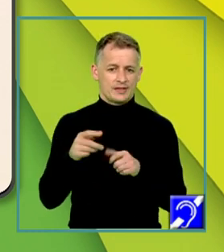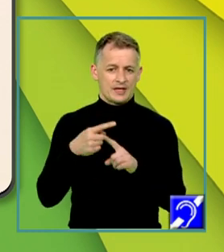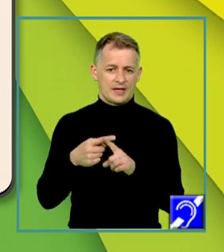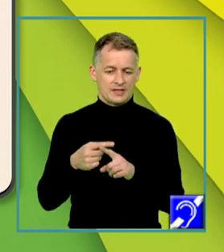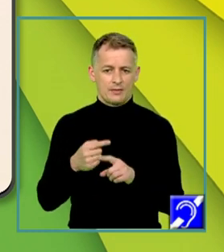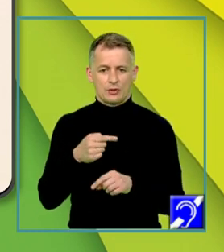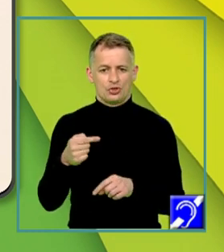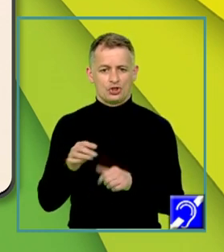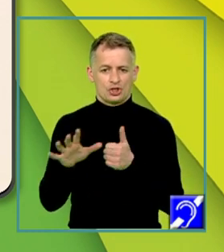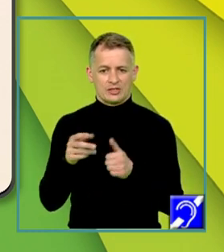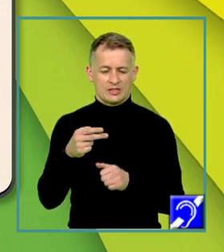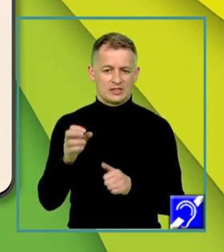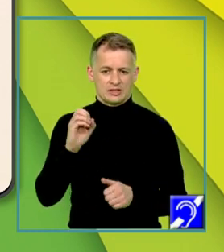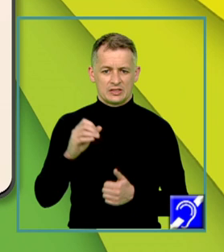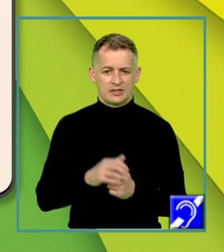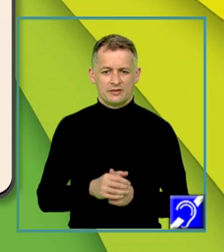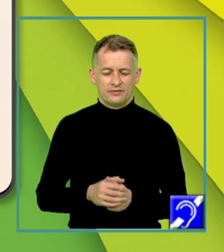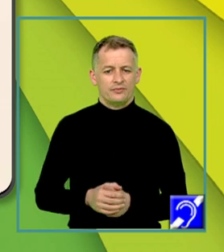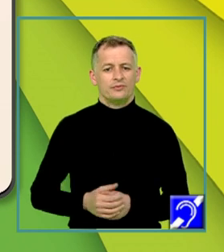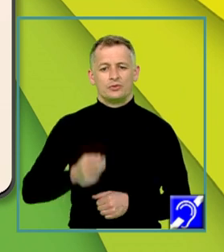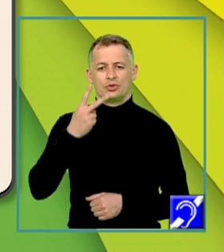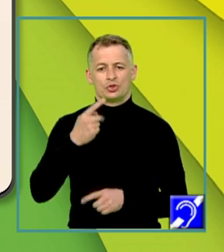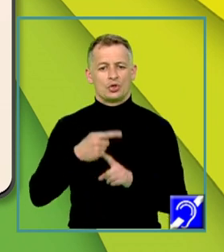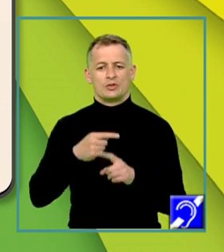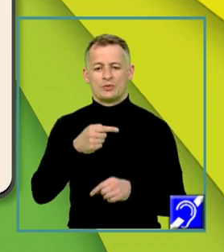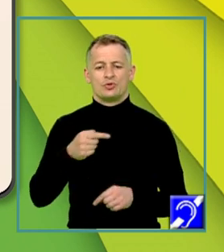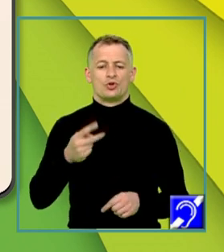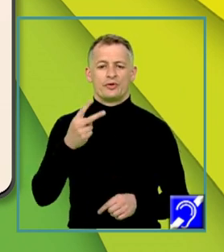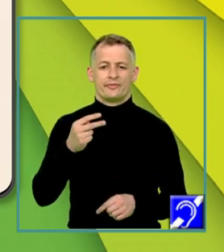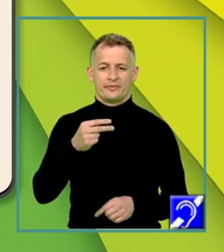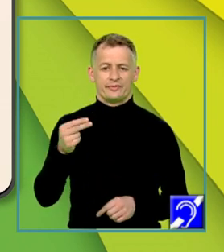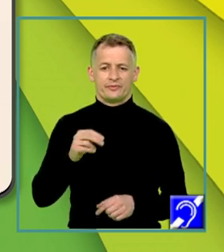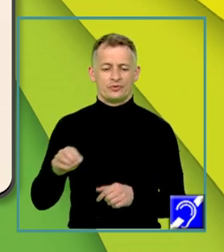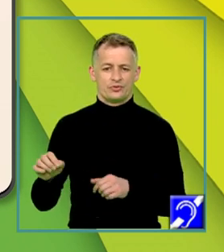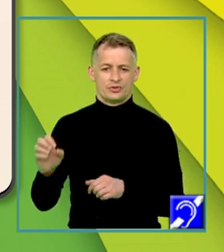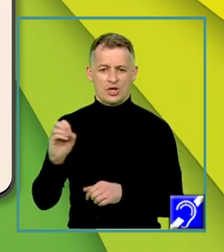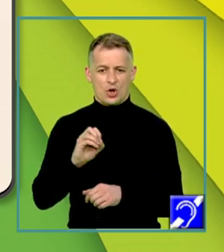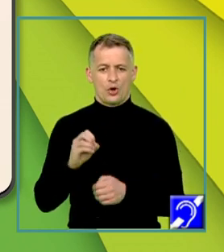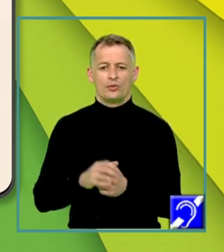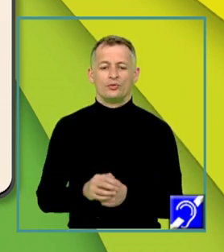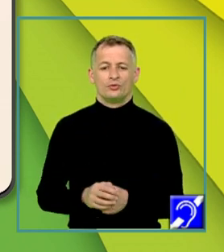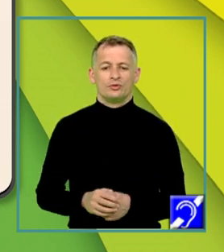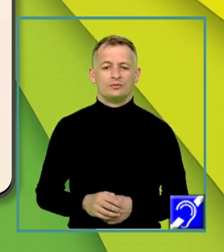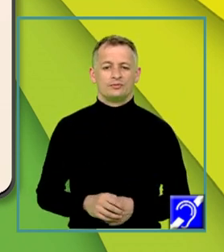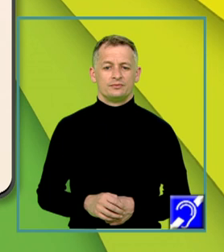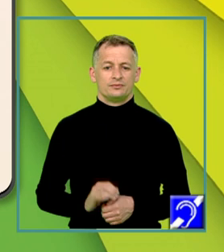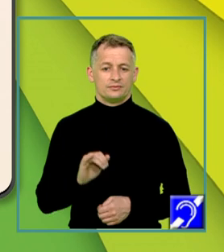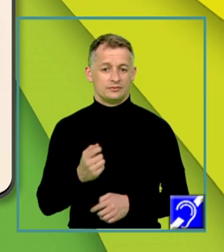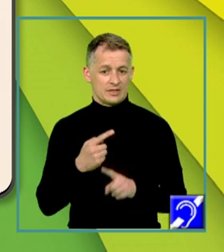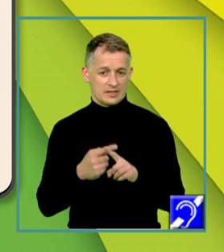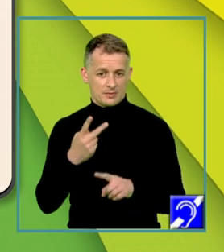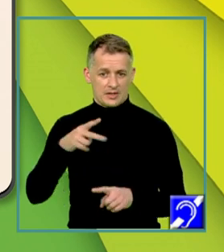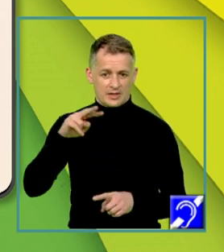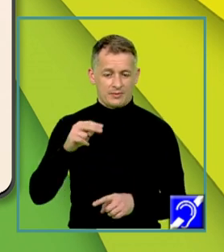6 egal cu 0, 2X minus 2 egal cu 0 și X